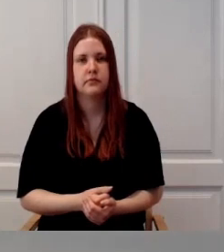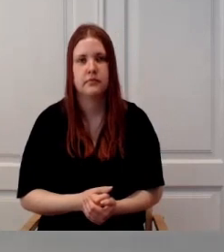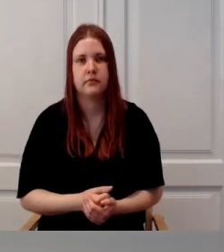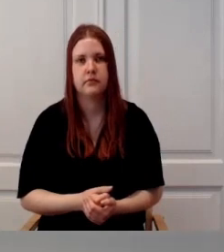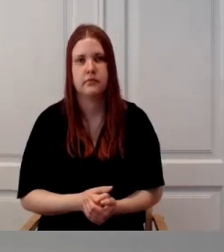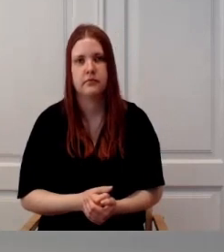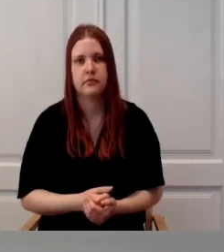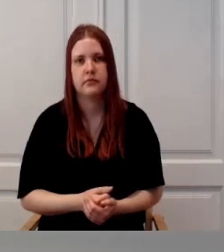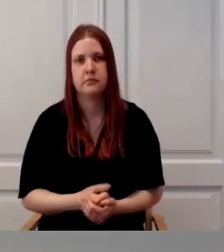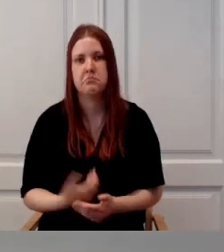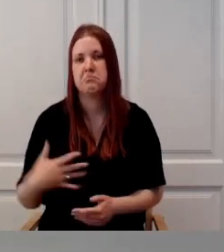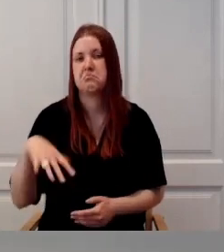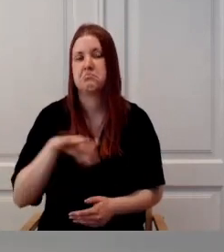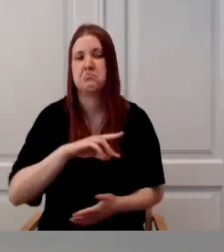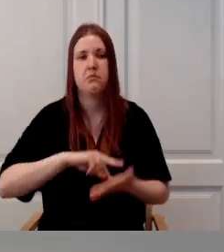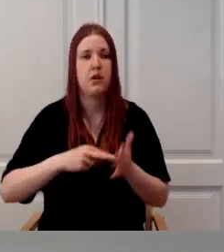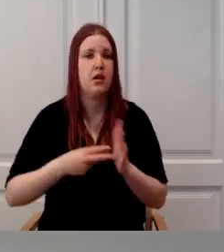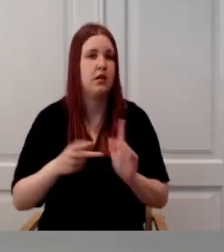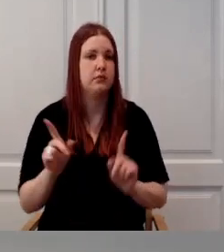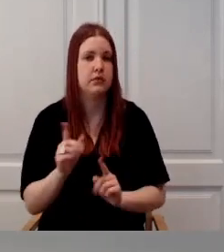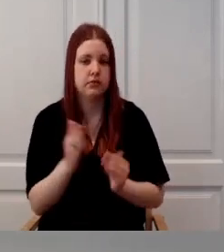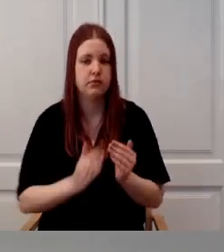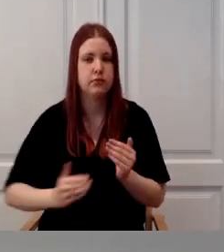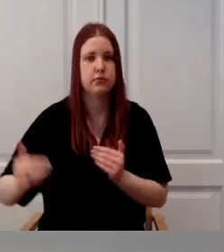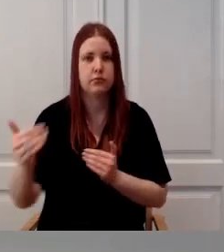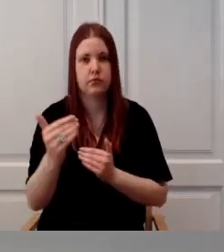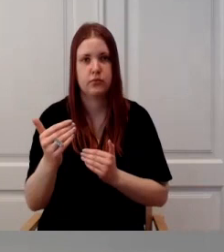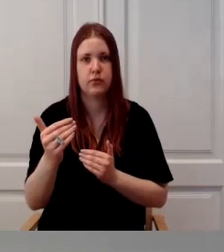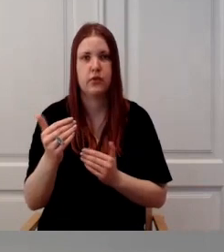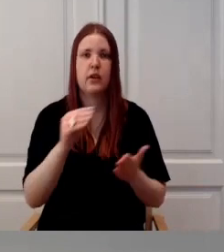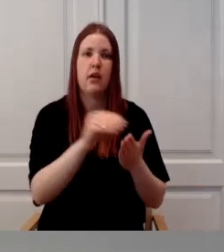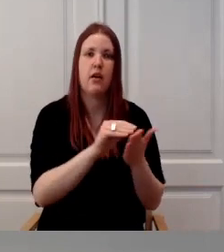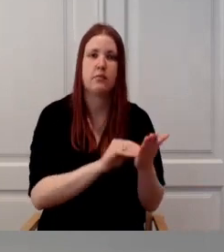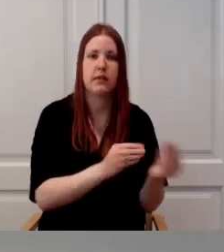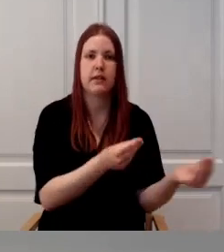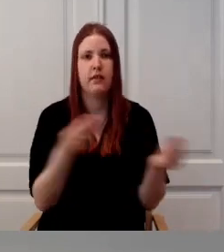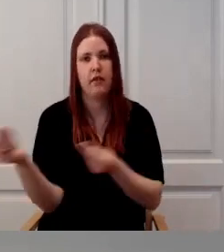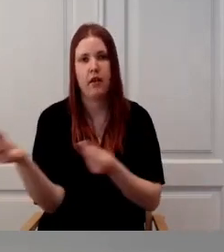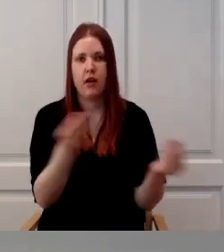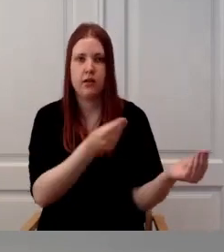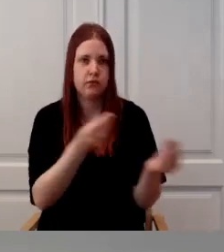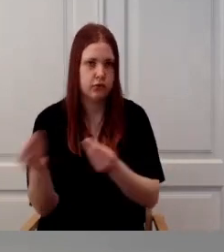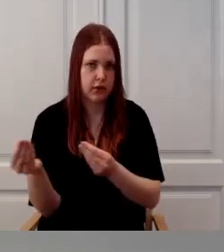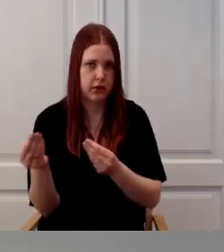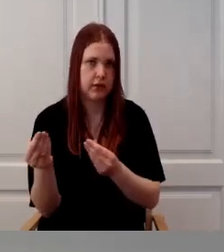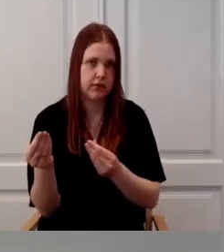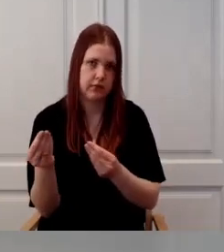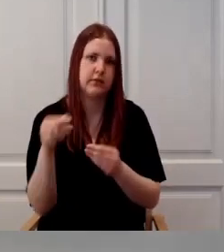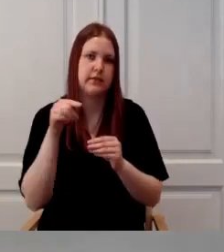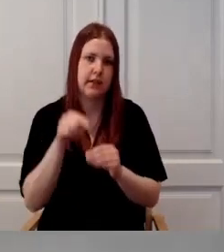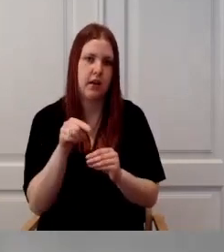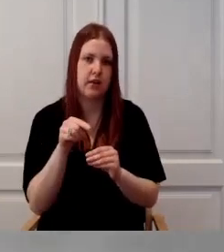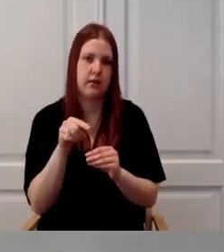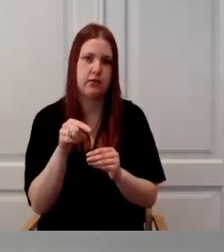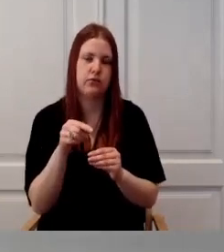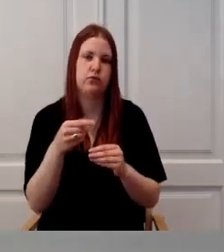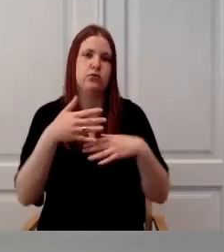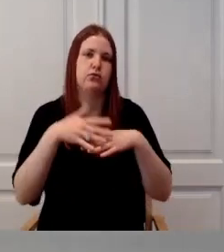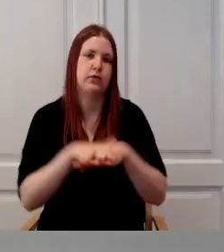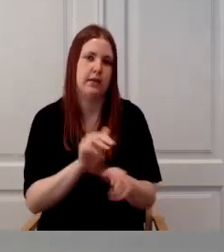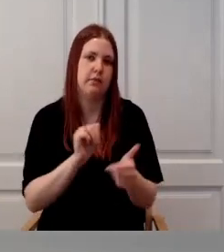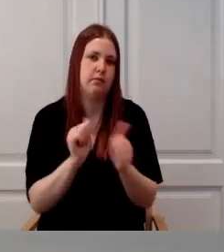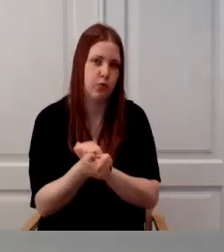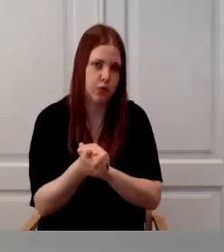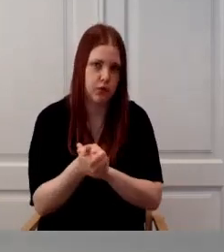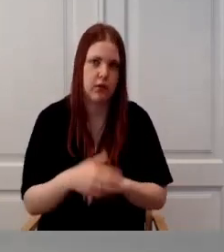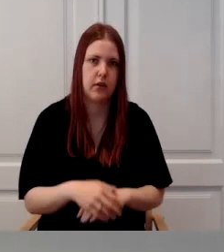plaanis muuta tulevikus ka ammevahetuses seda informatsiooni, mis me välja anname. Kolmantra osapolt